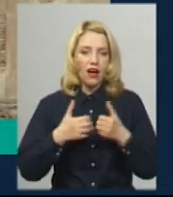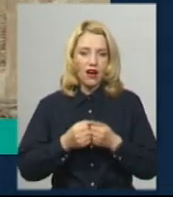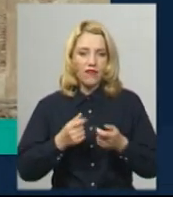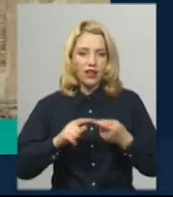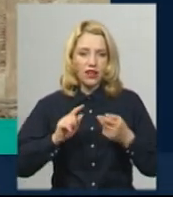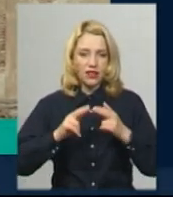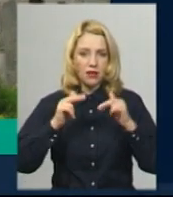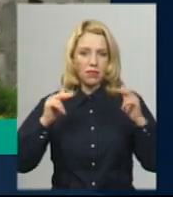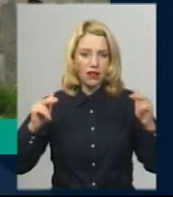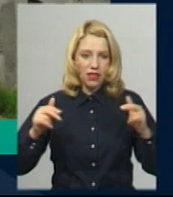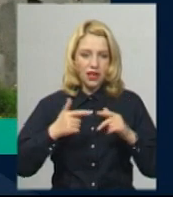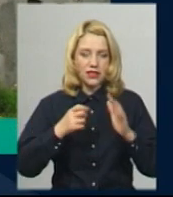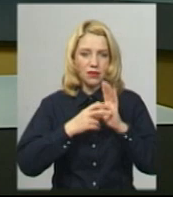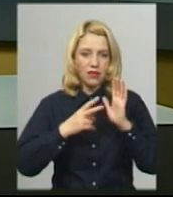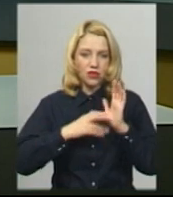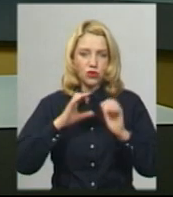палац 18-го століття?